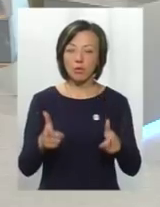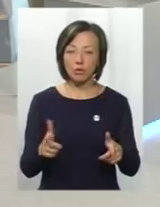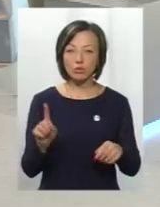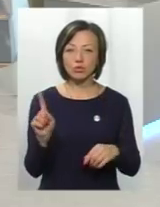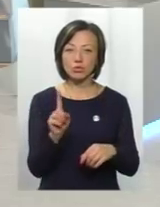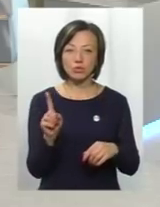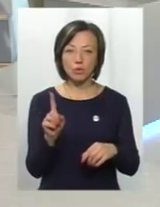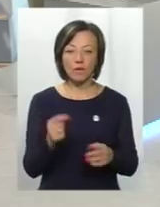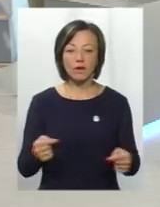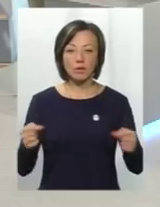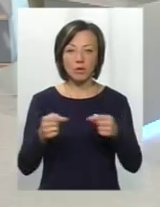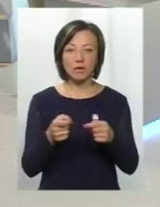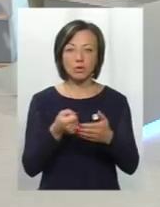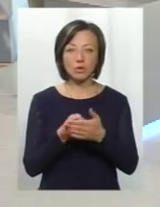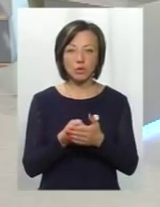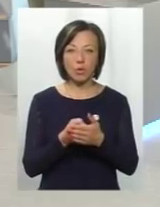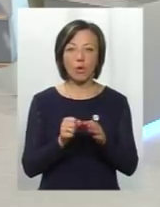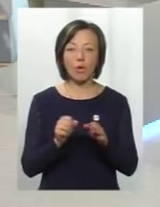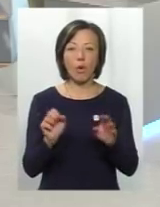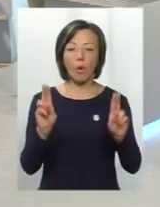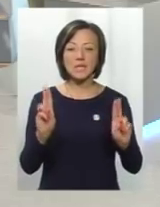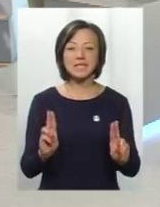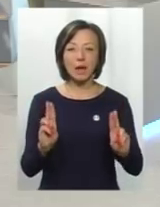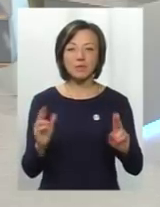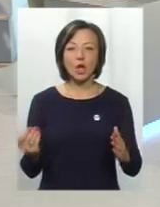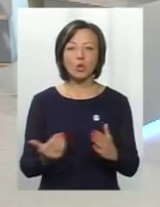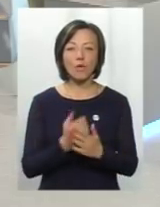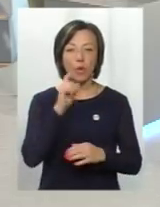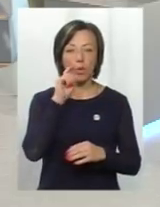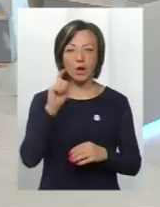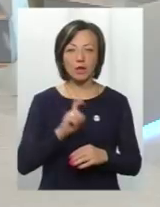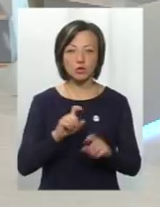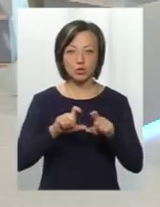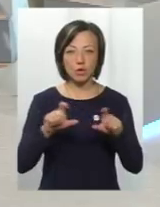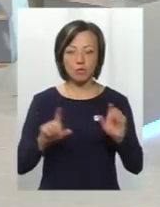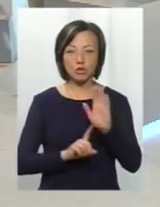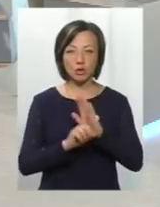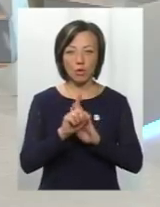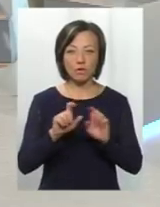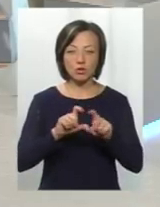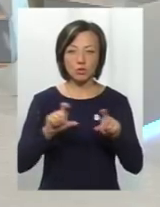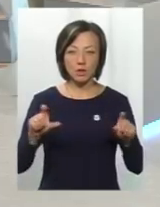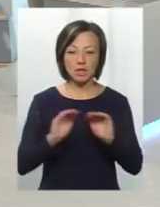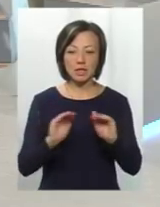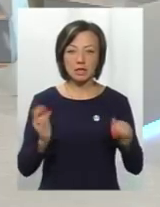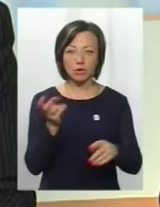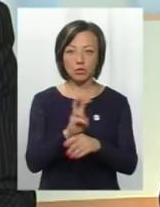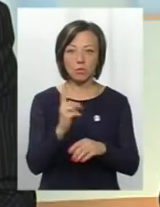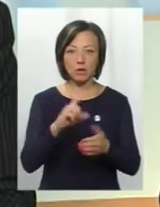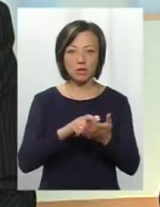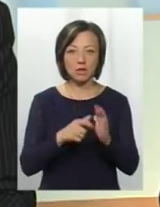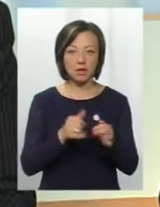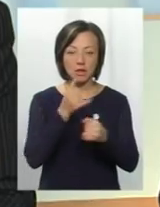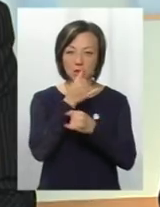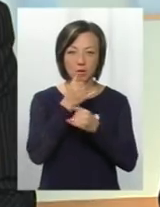що відповідно до концепції нової української школи, початкова школа, тобто учні, які йдуть до першого класу, не